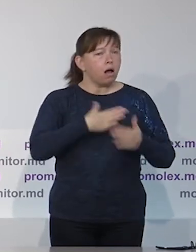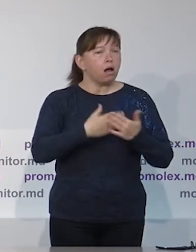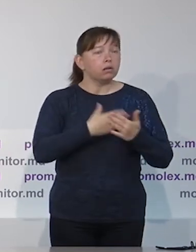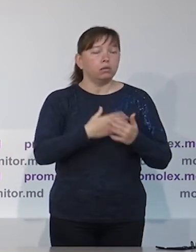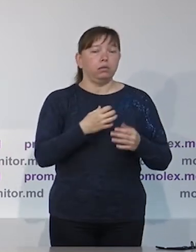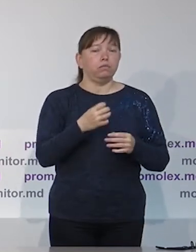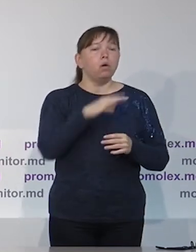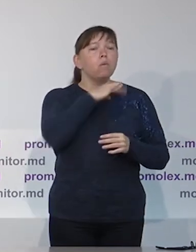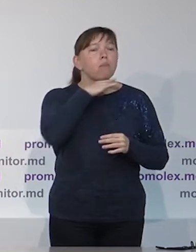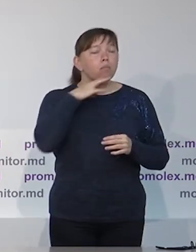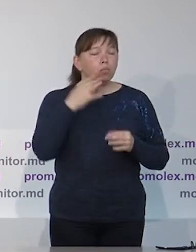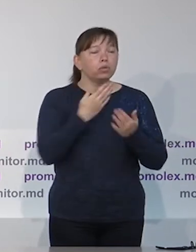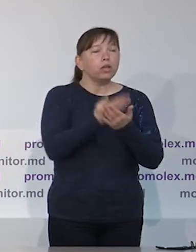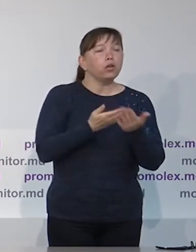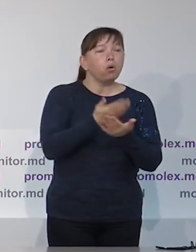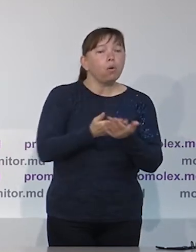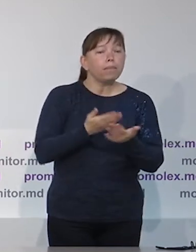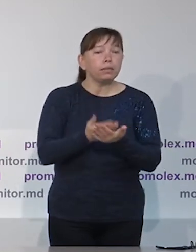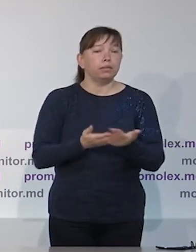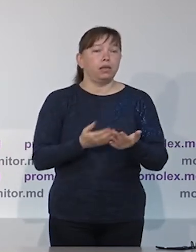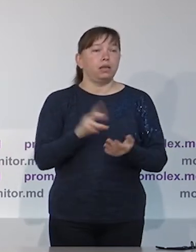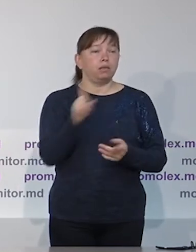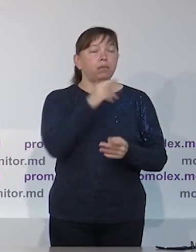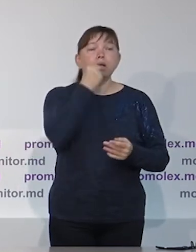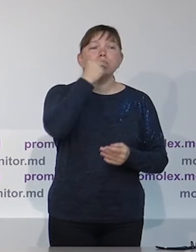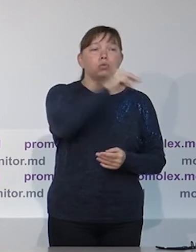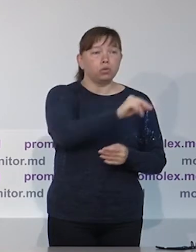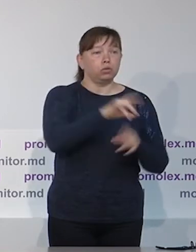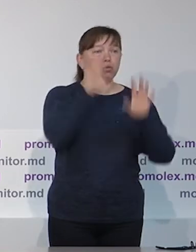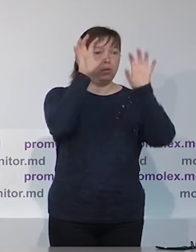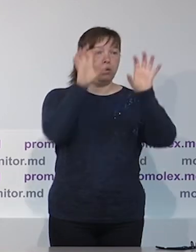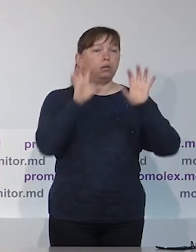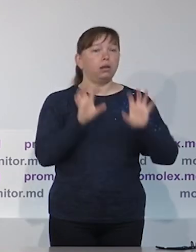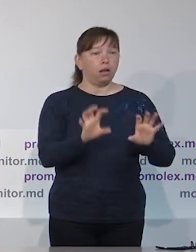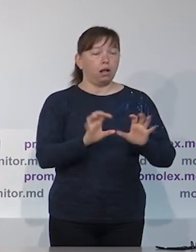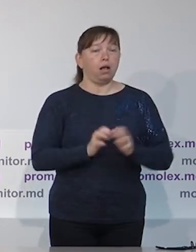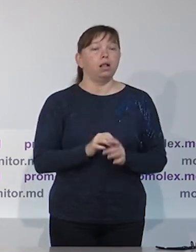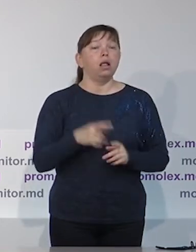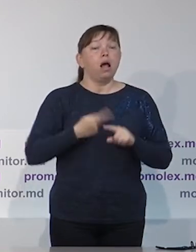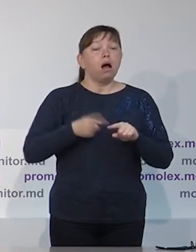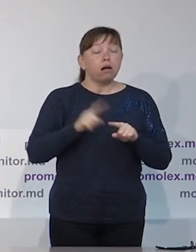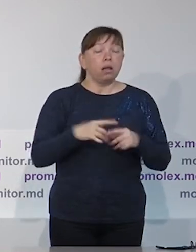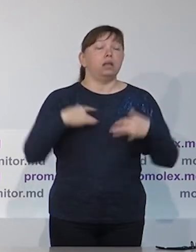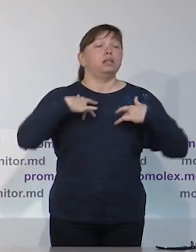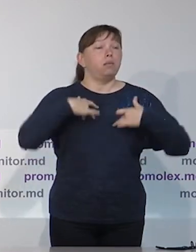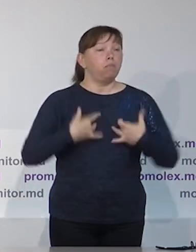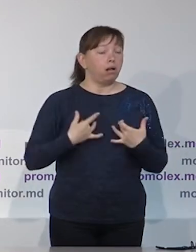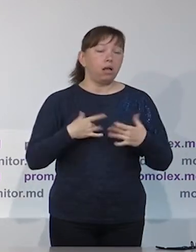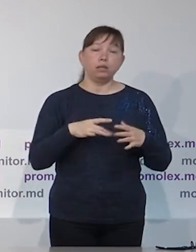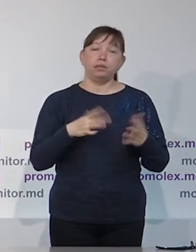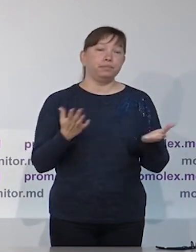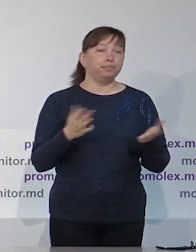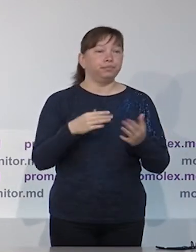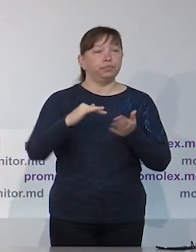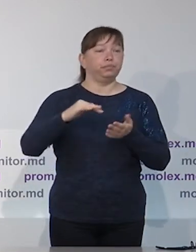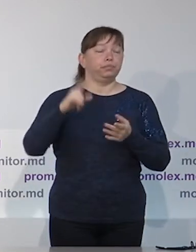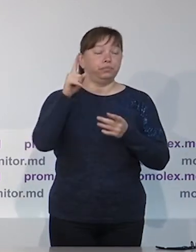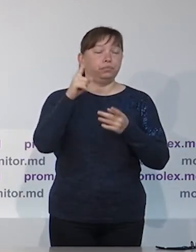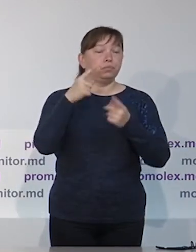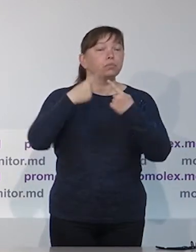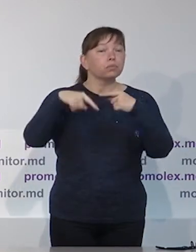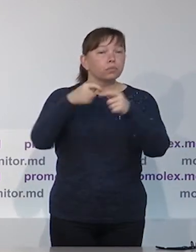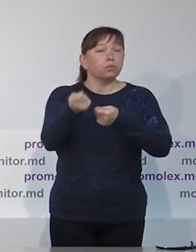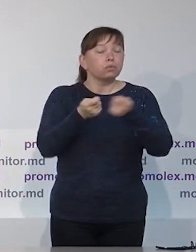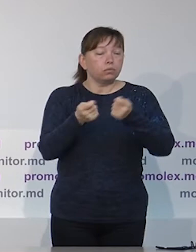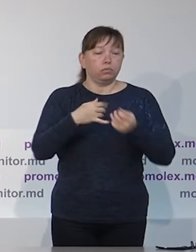организации гражданского общества активно продвигали ряд изменений, улучшений, рекомендаций